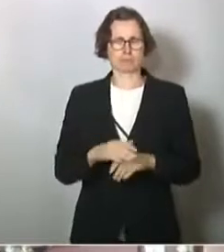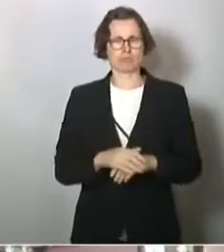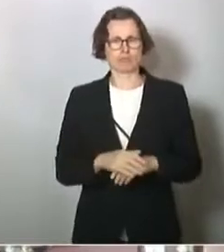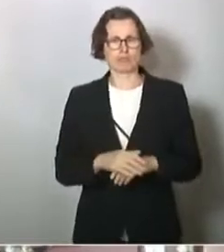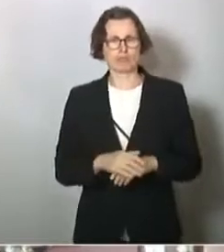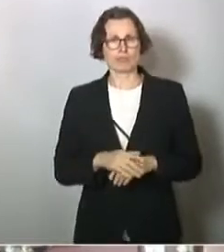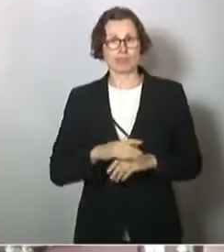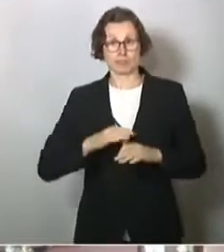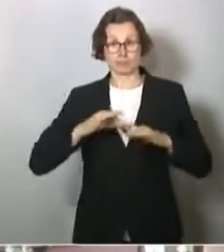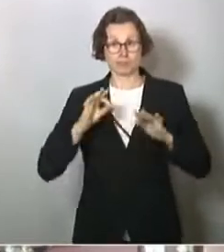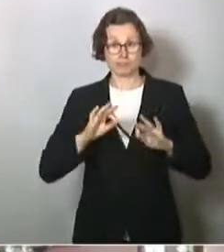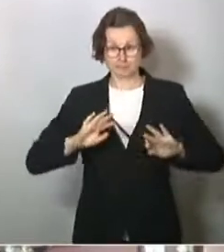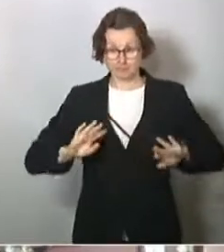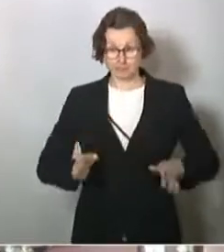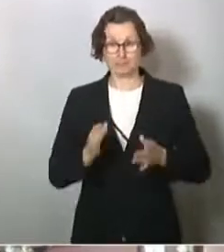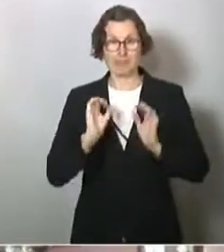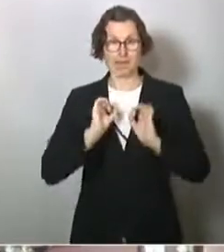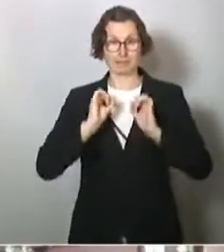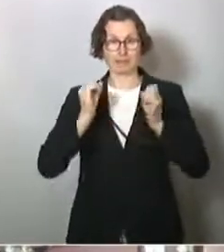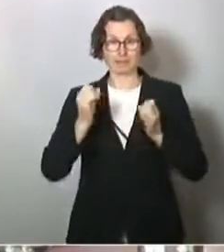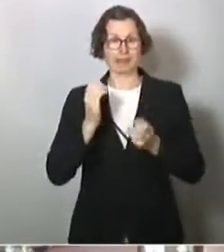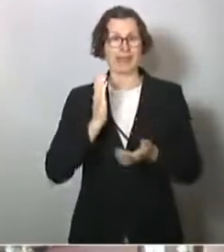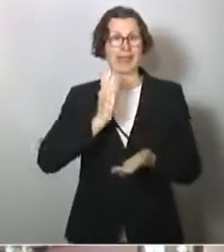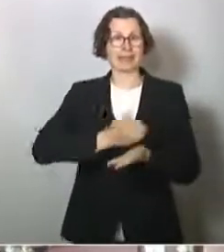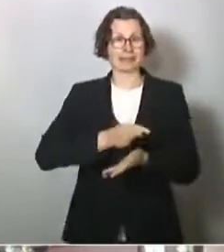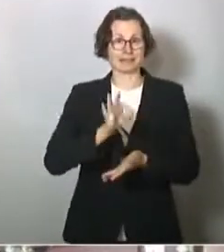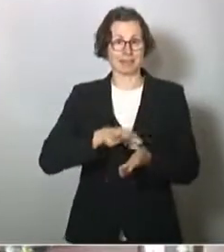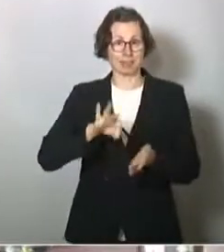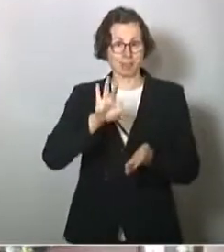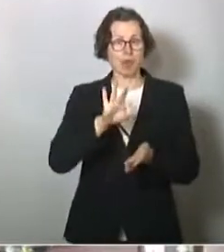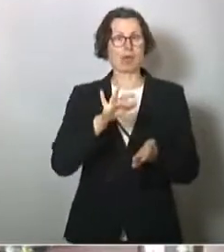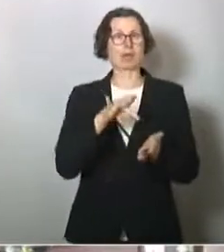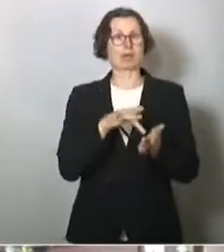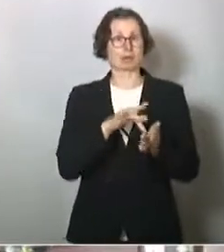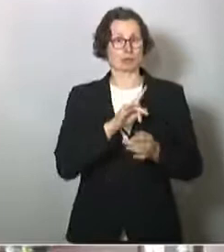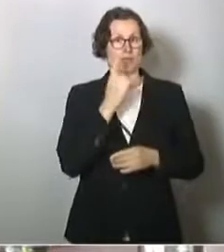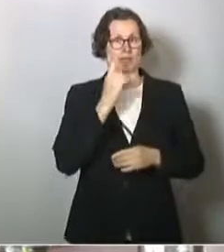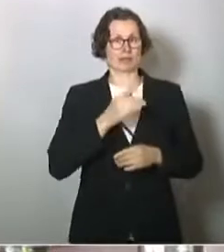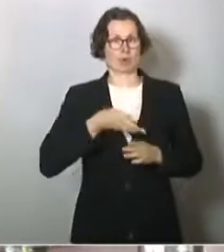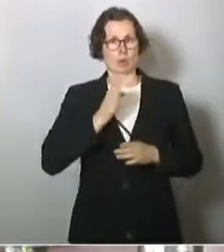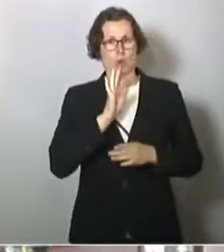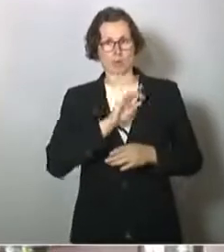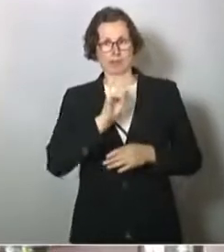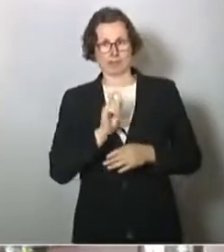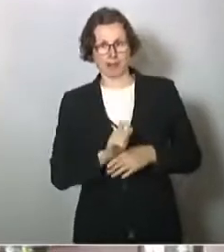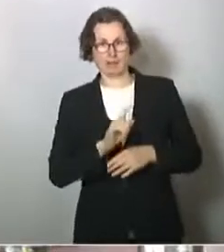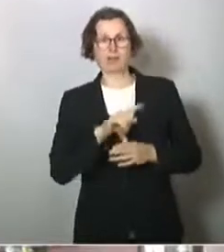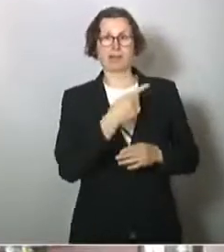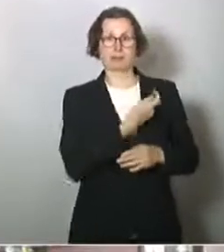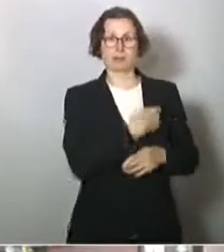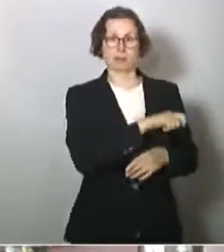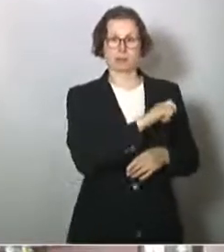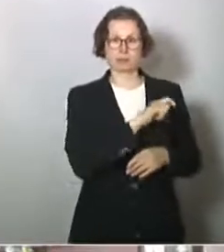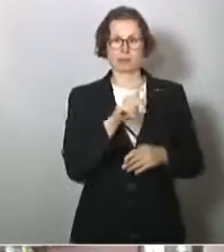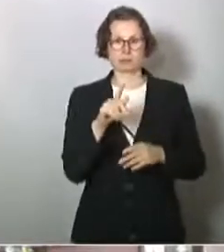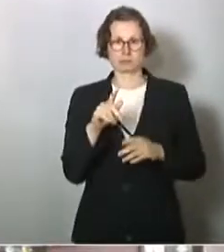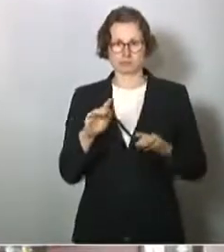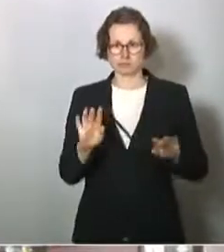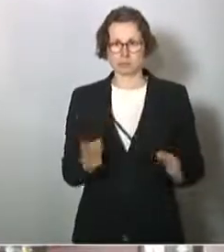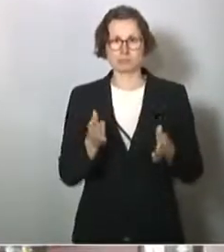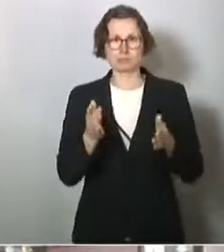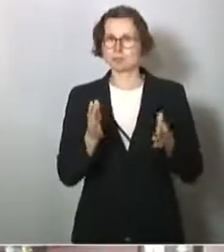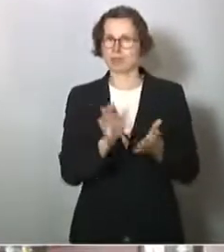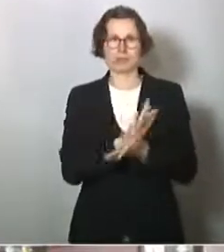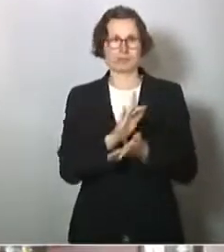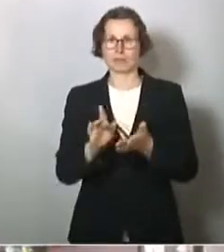als der aktiviert wurde, Ende Februar von Norditalien und dann auch von Spanien, hat der nicht funktioniert und kein europäisches